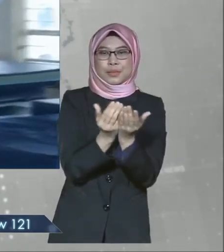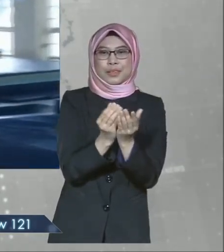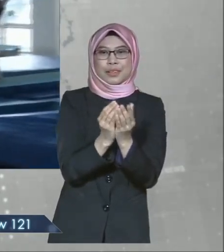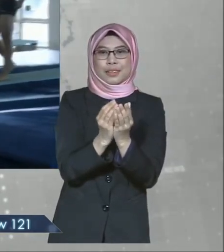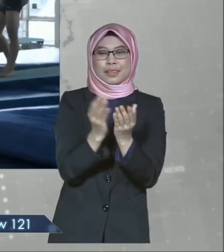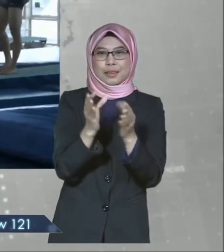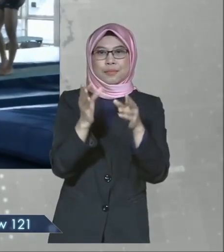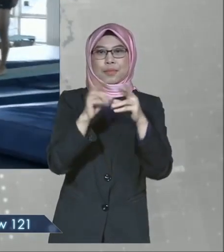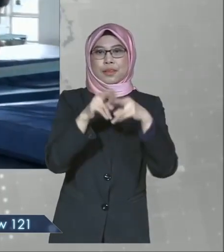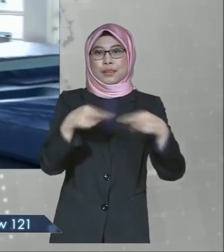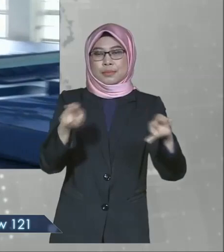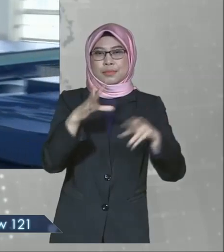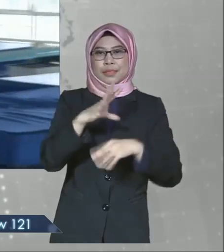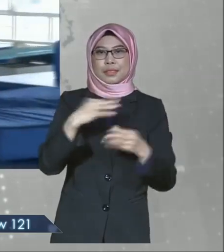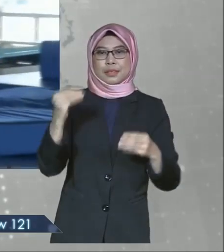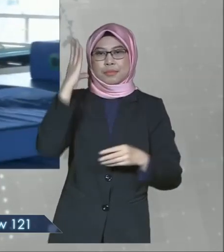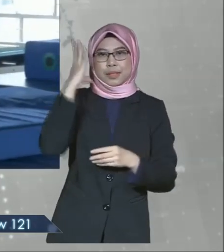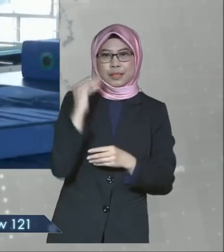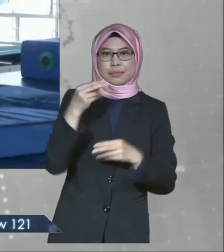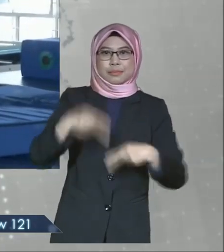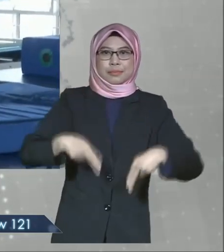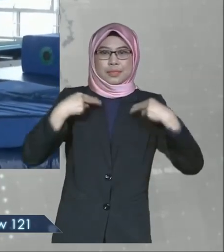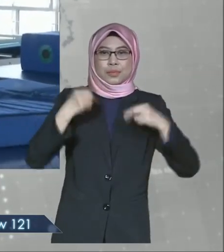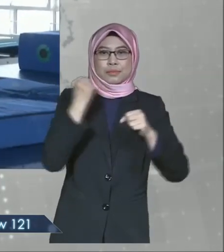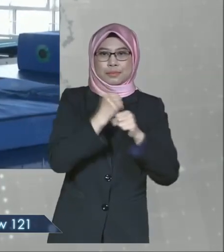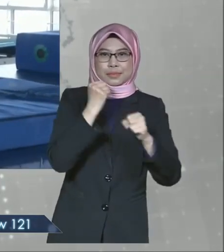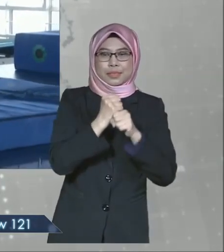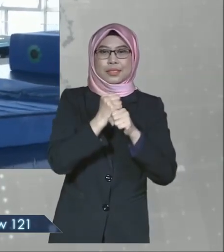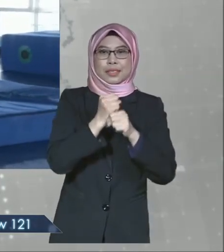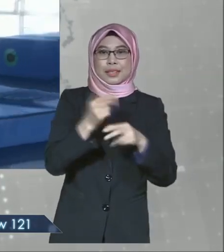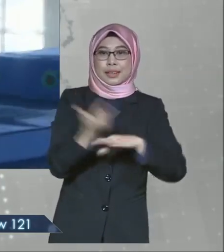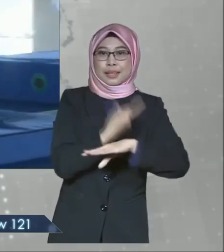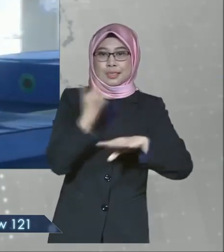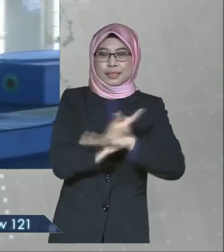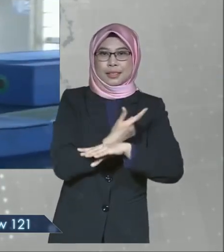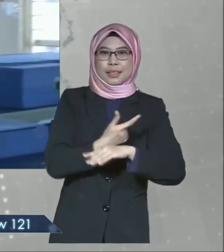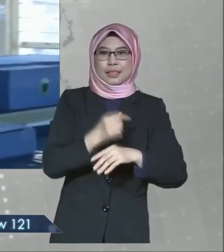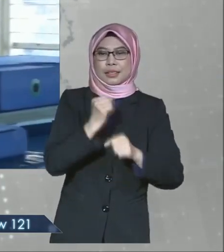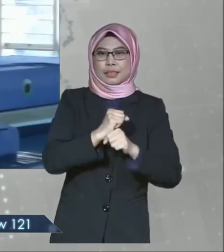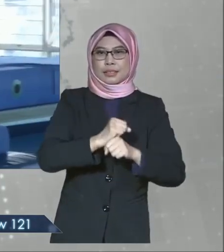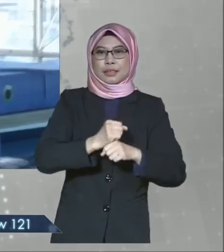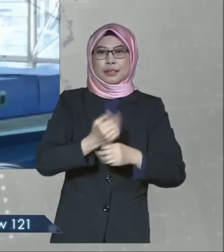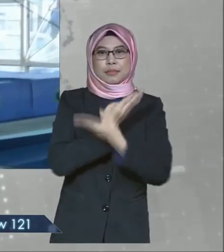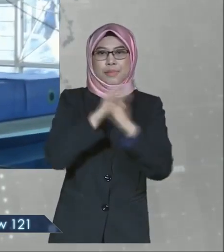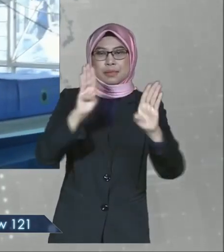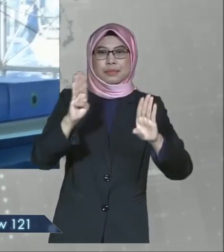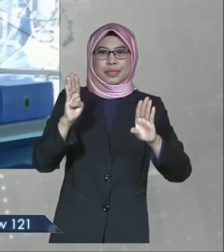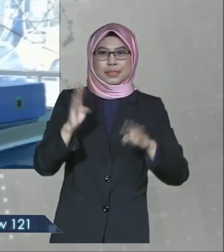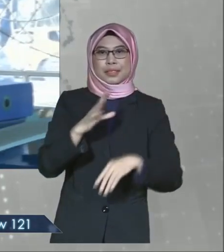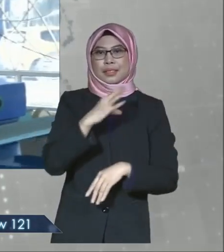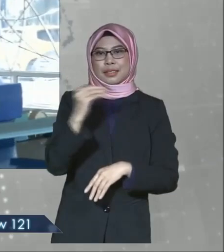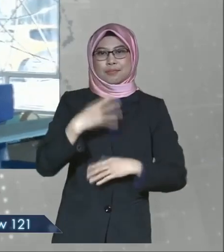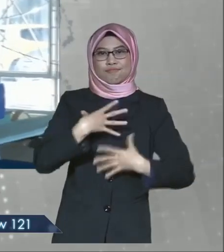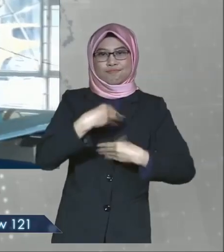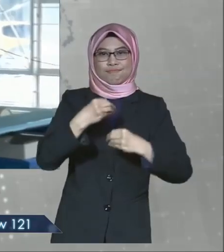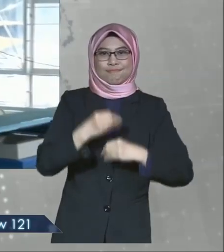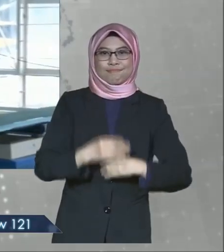formal, pengalaman hidup dan pekerjaan, latihan, pengajian bebas, kerja sukarela, hobi serta lain-lain lagi. Terima